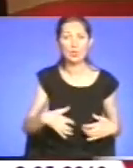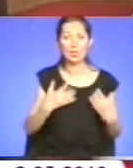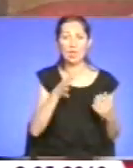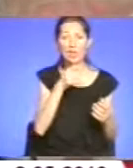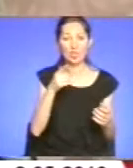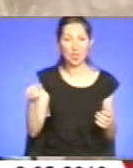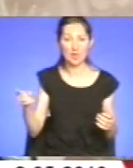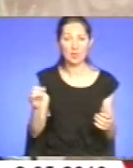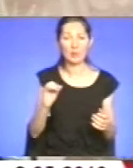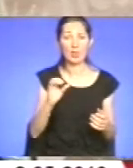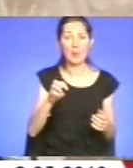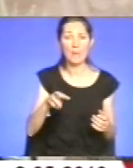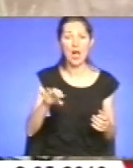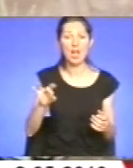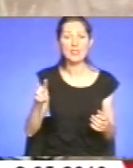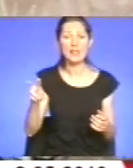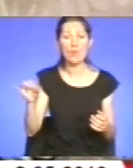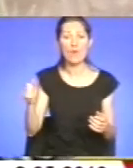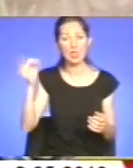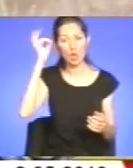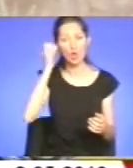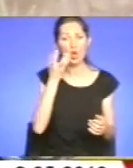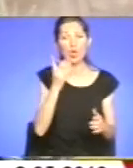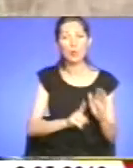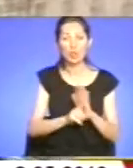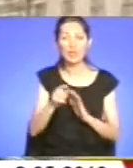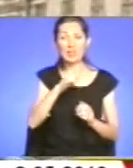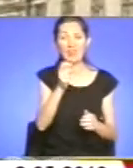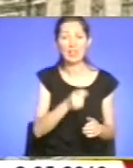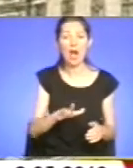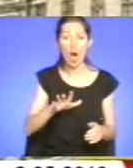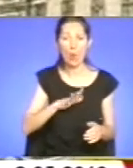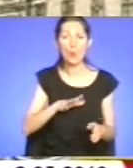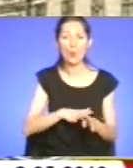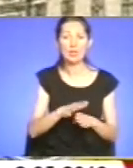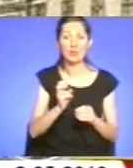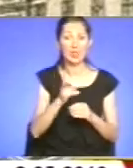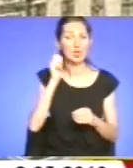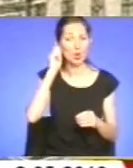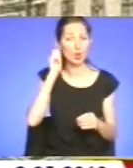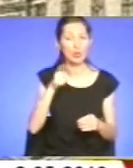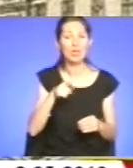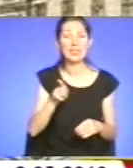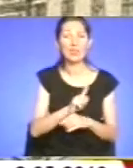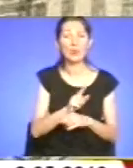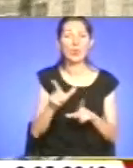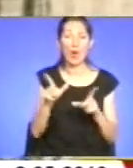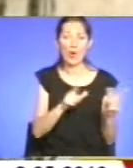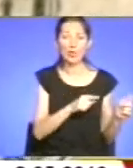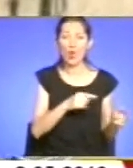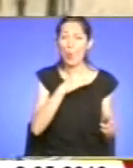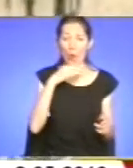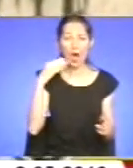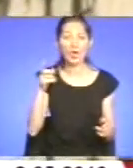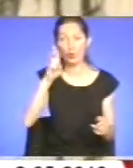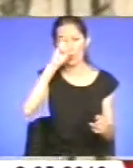згадує, коли розпочалася війна, їй було 12 років. Тоді із Тернополя виїхало чимало відомих людей. Решта